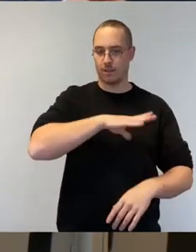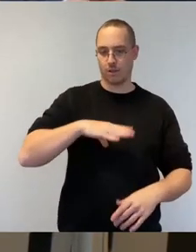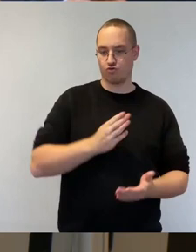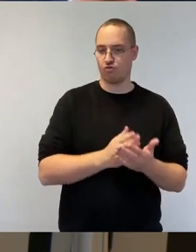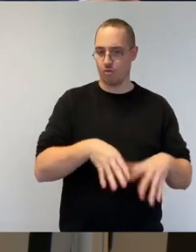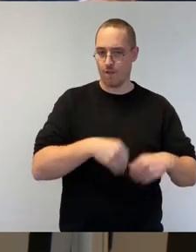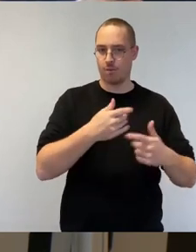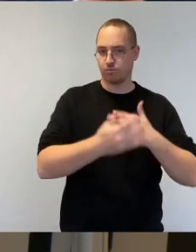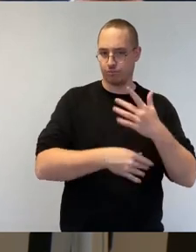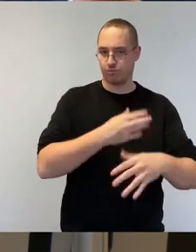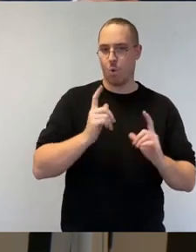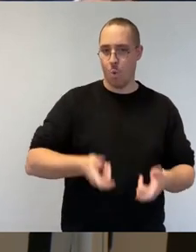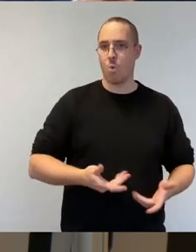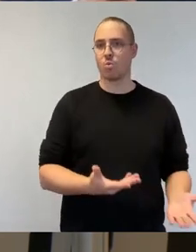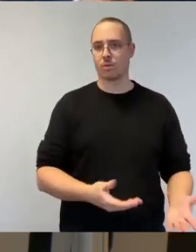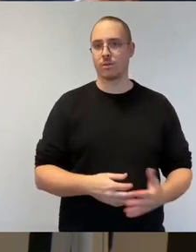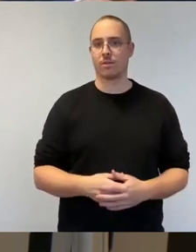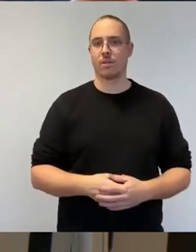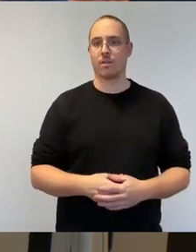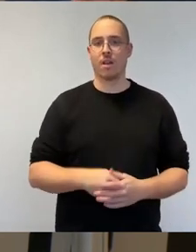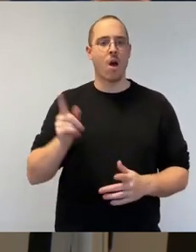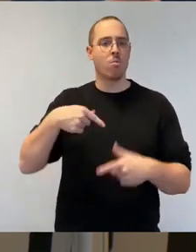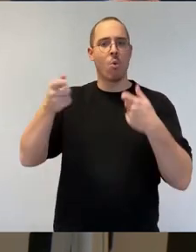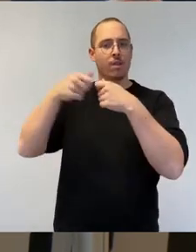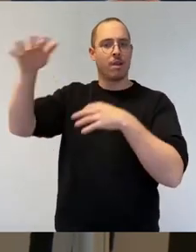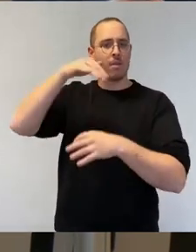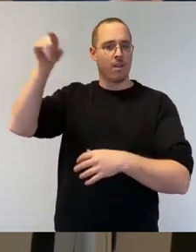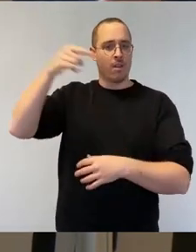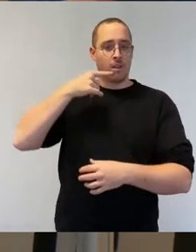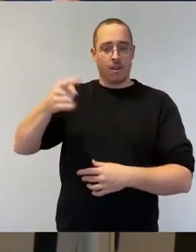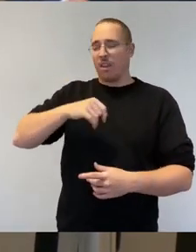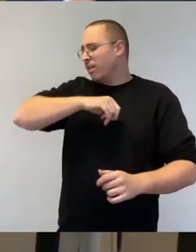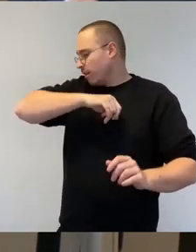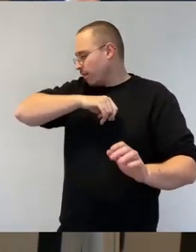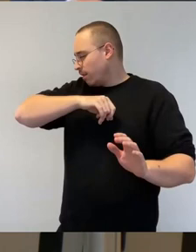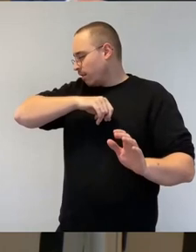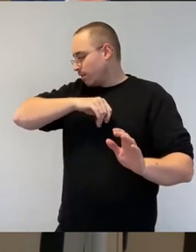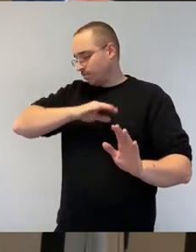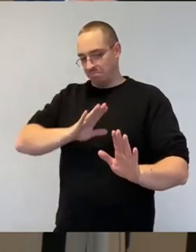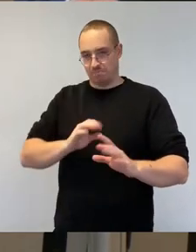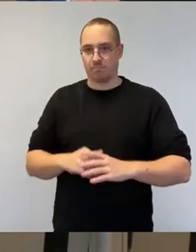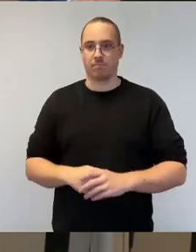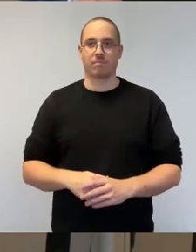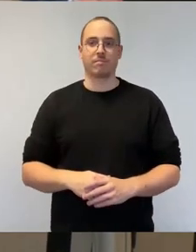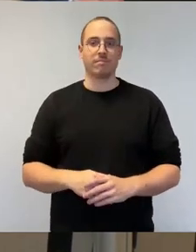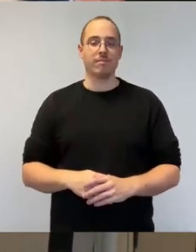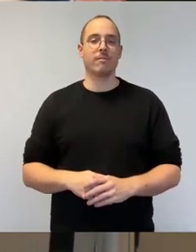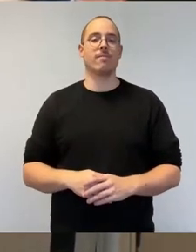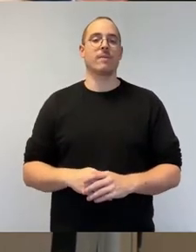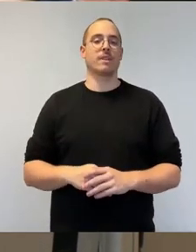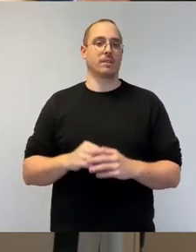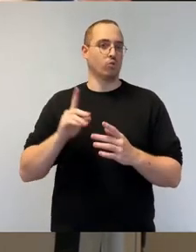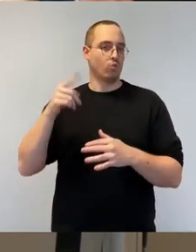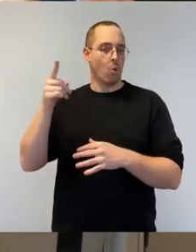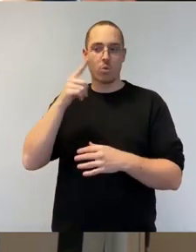scheitert es nur an einer Fraktion innerhalb der Regierung. Und aktuell sind fast alle Bundesländer dem länderübergreifenden Vergabeverfahren